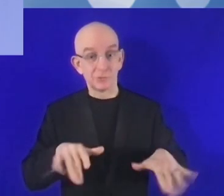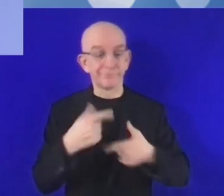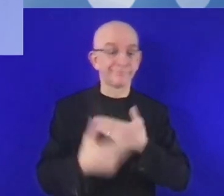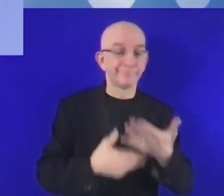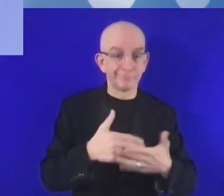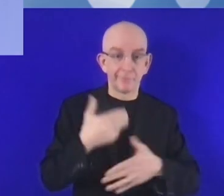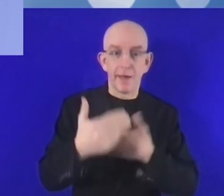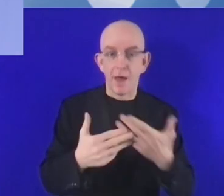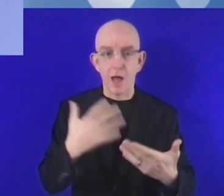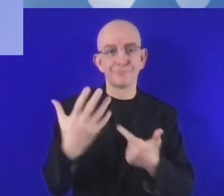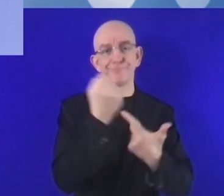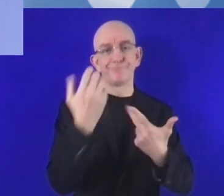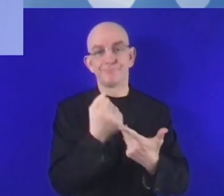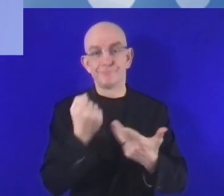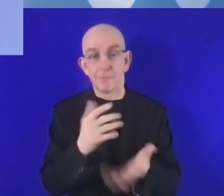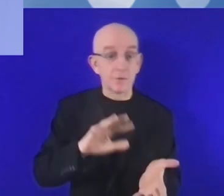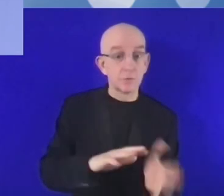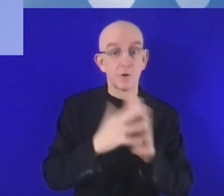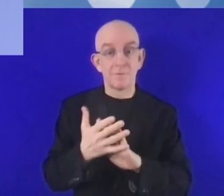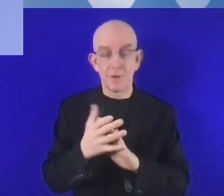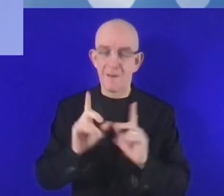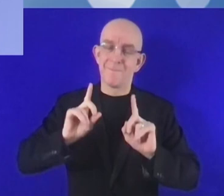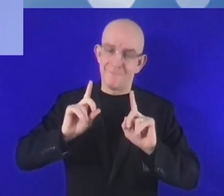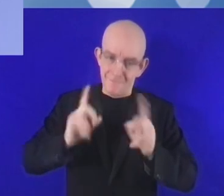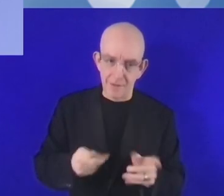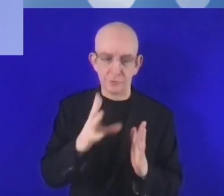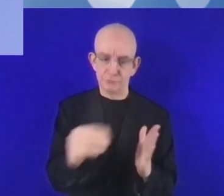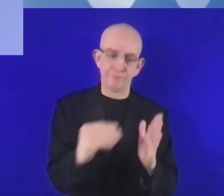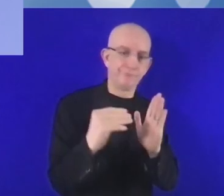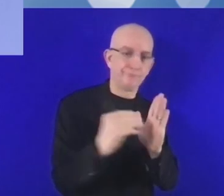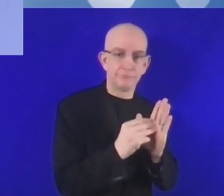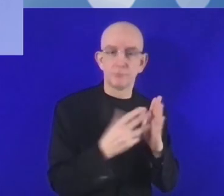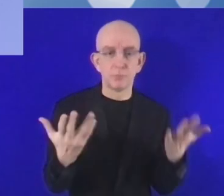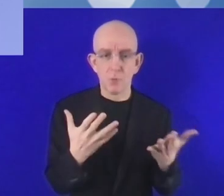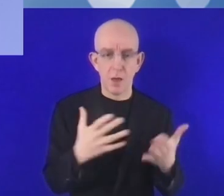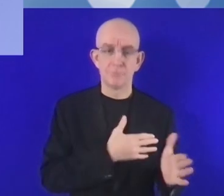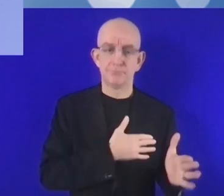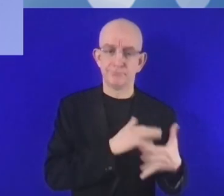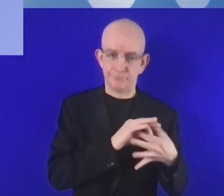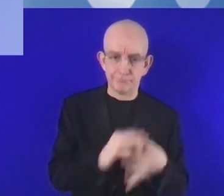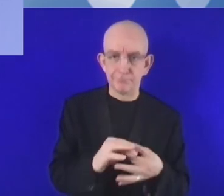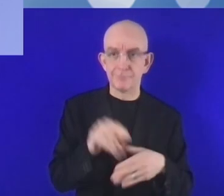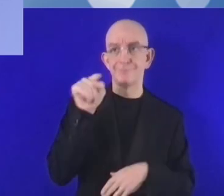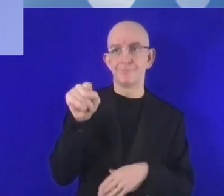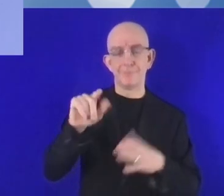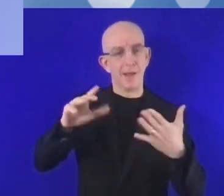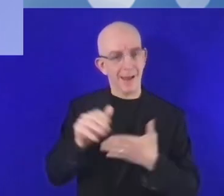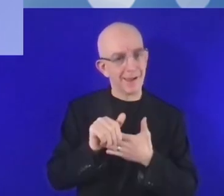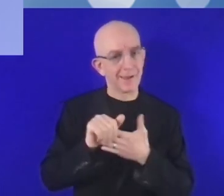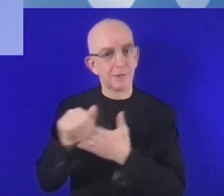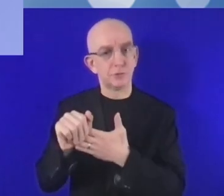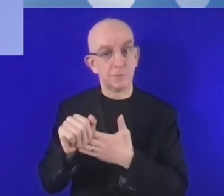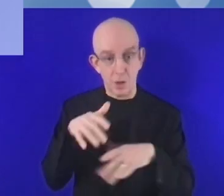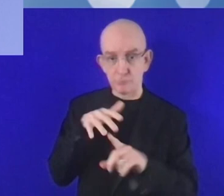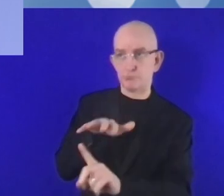هذه الطاقة المتعلقة به. ولكن يجب على الزعماء المحليين أن